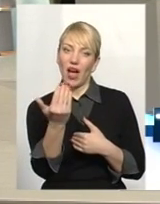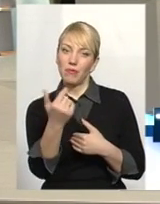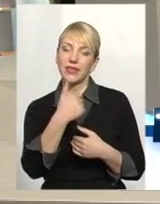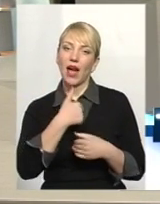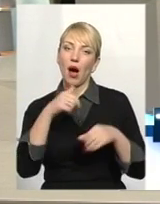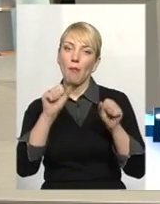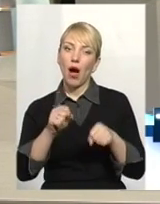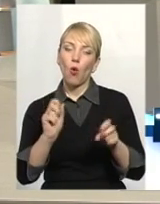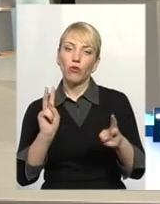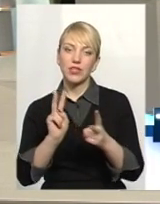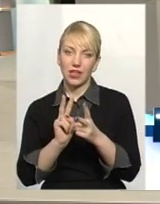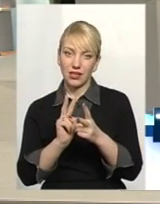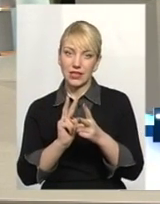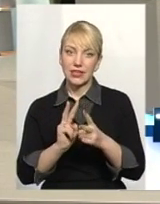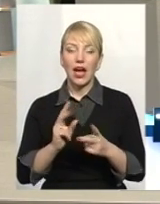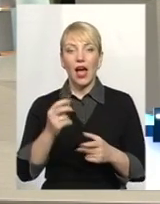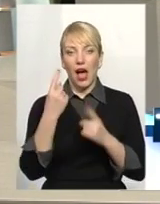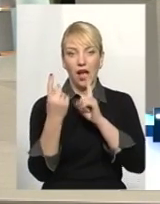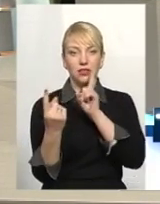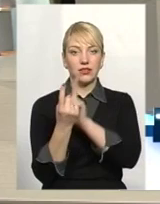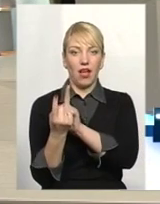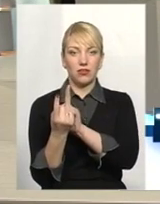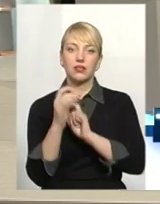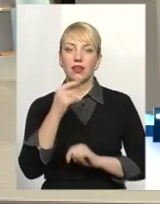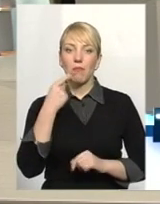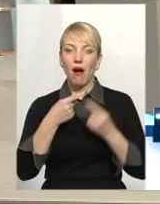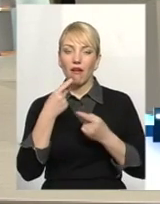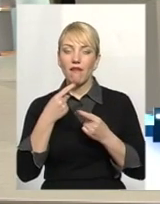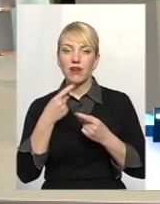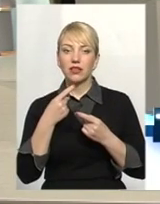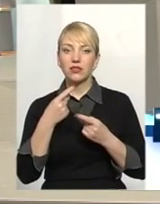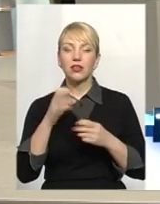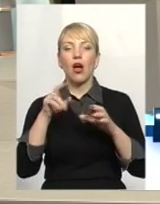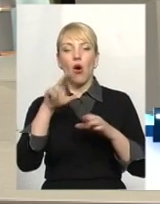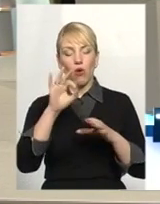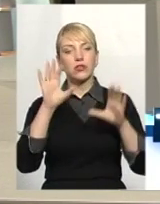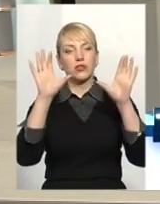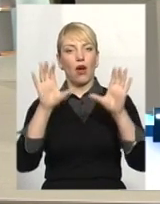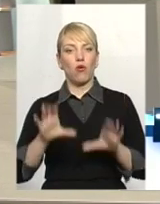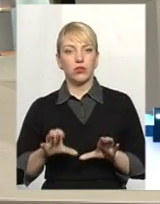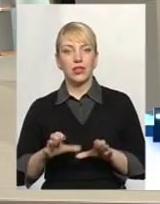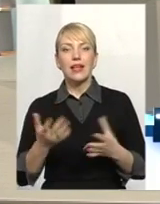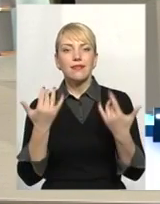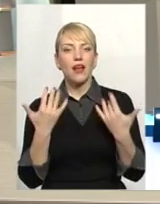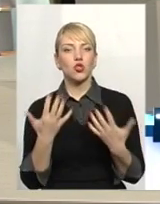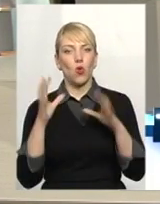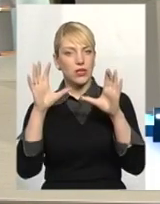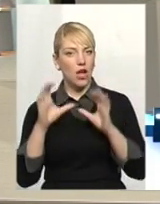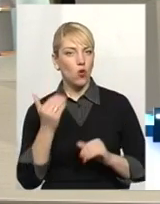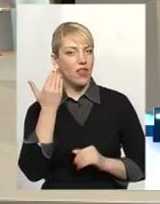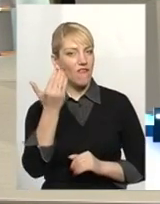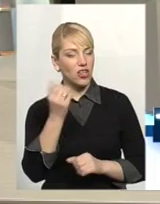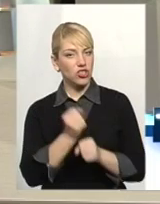можу зустрічатися один на один і поговорити з точки зрення закону. Наскільки законні ваші